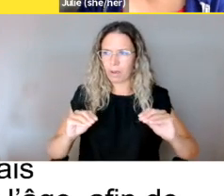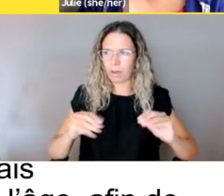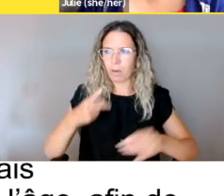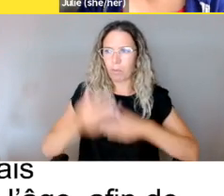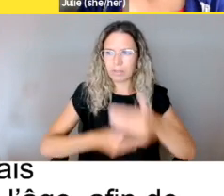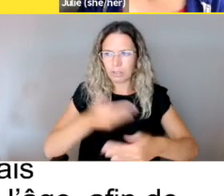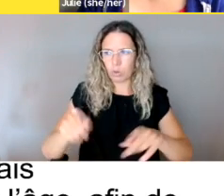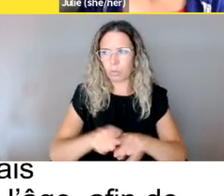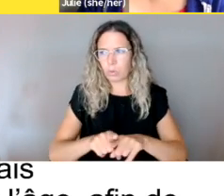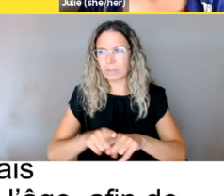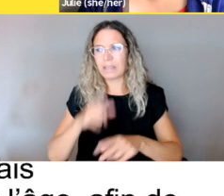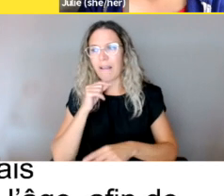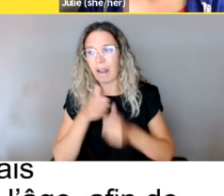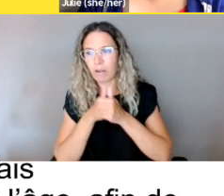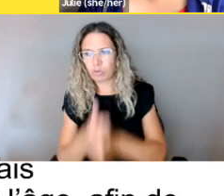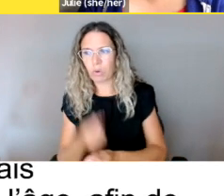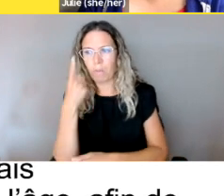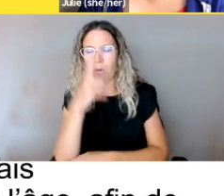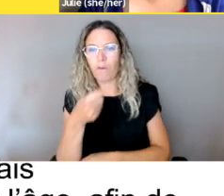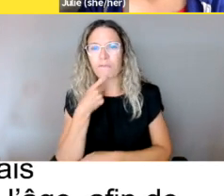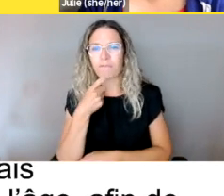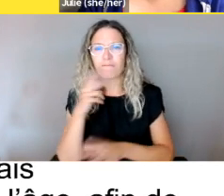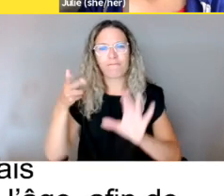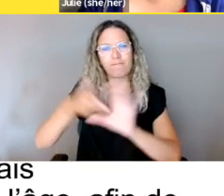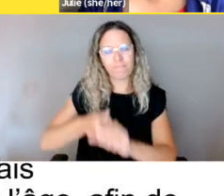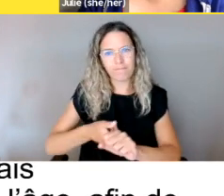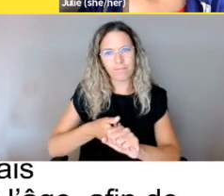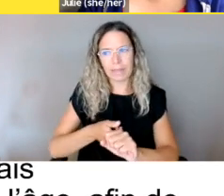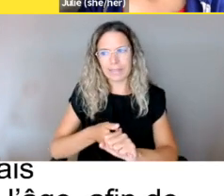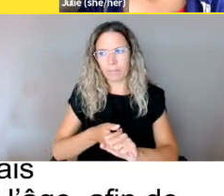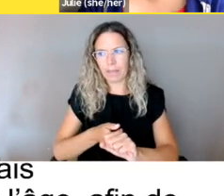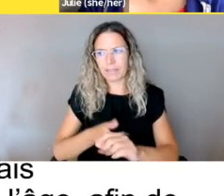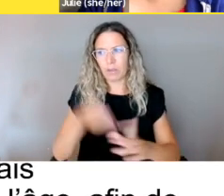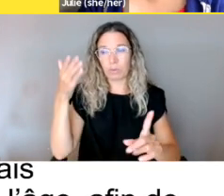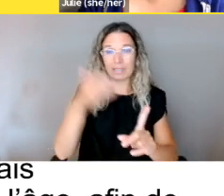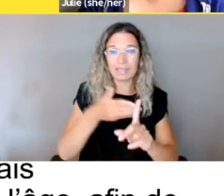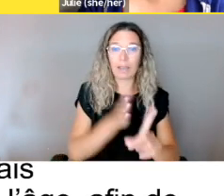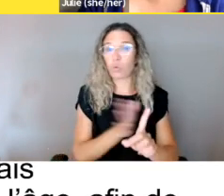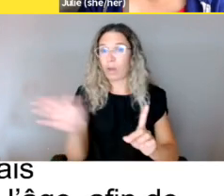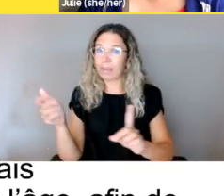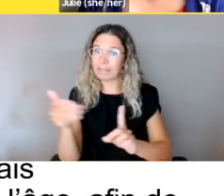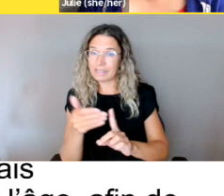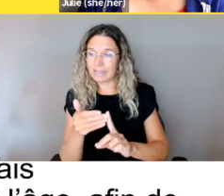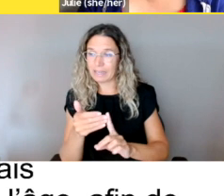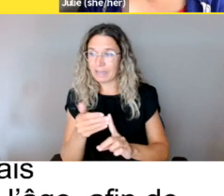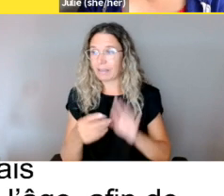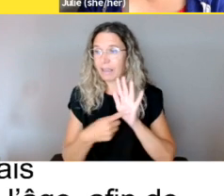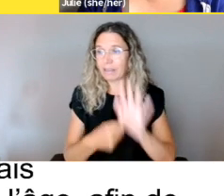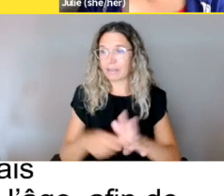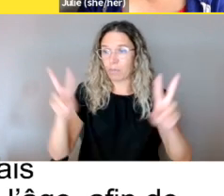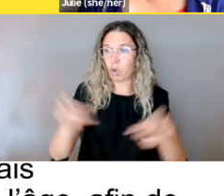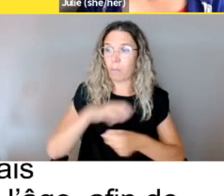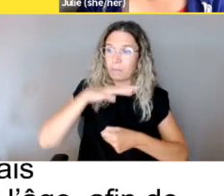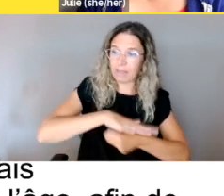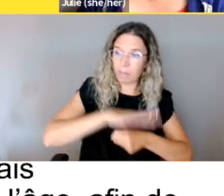en fonction de l'âge, afin de faciliter leur participation effective, directe ou indirecte, notamment en tant que